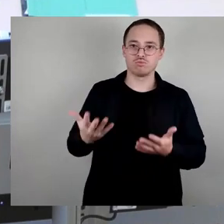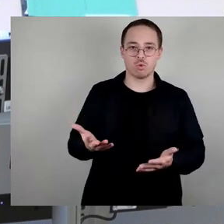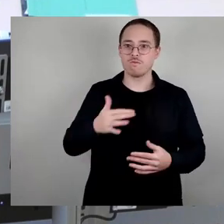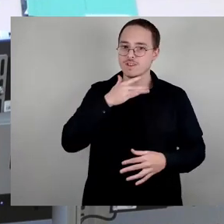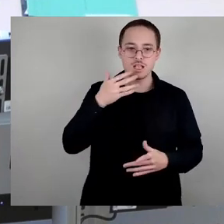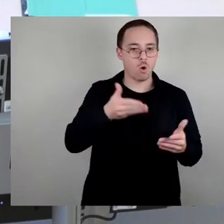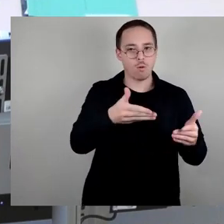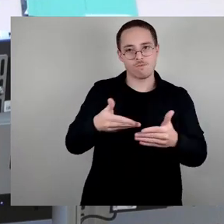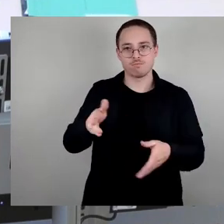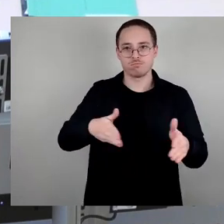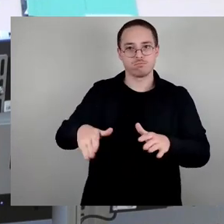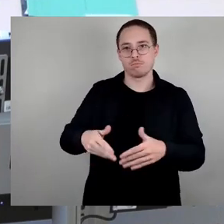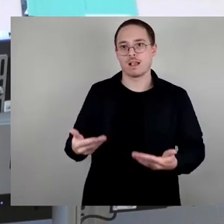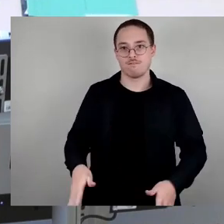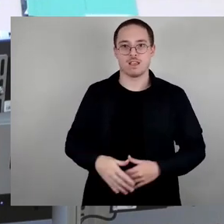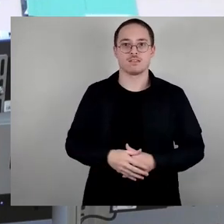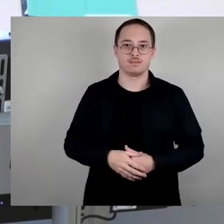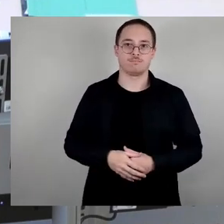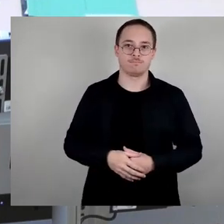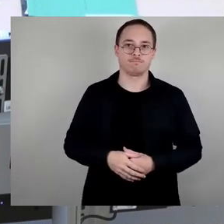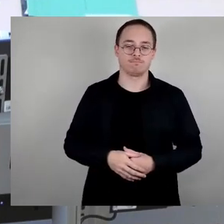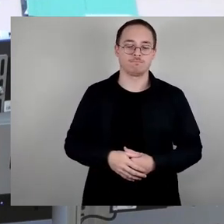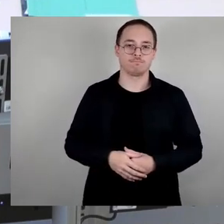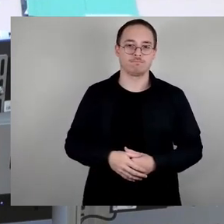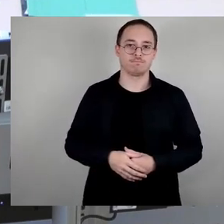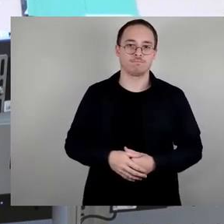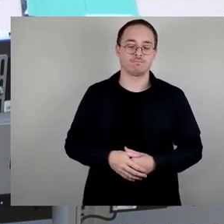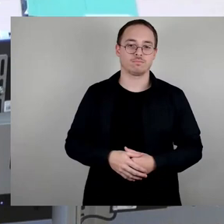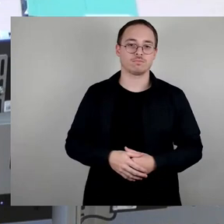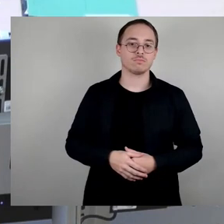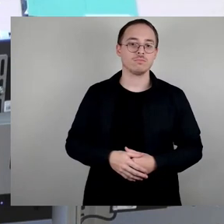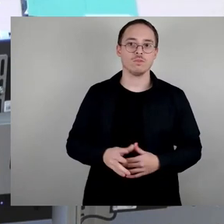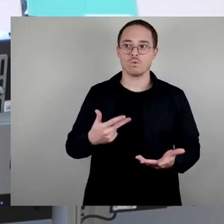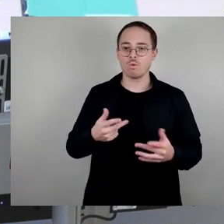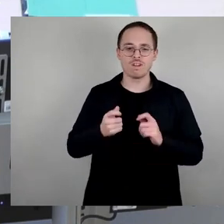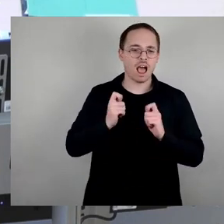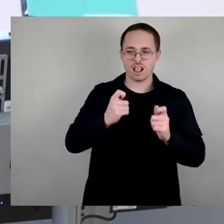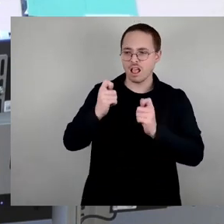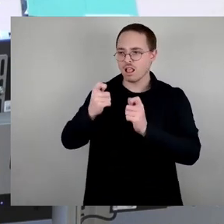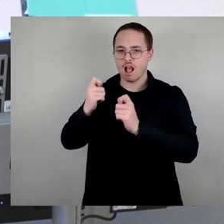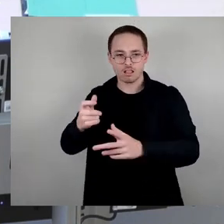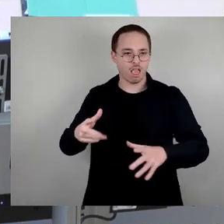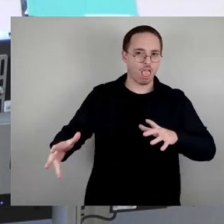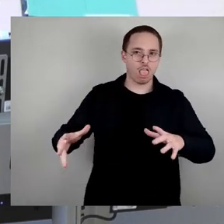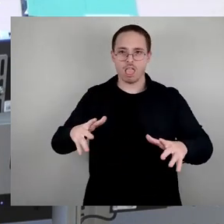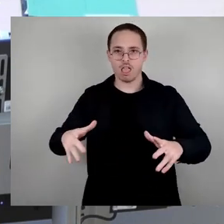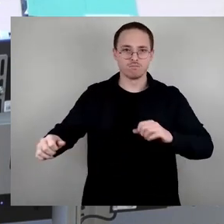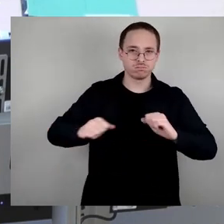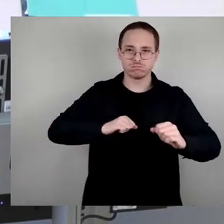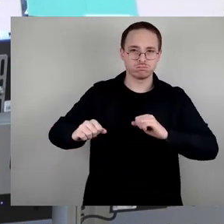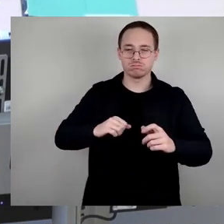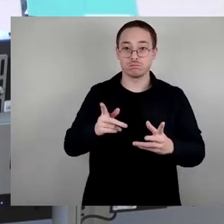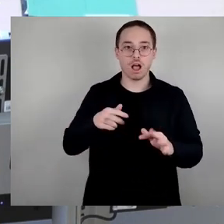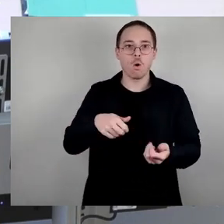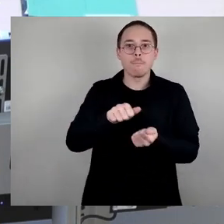Die Hektik der Antragsinitiativen und der Verlautbarungen in der Presse nach der Entfernung der